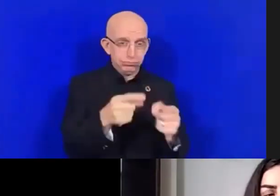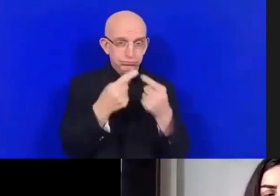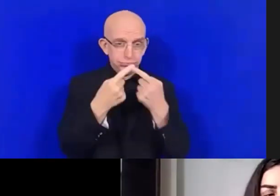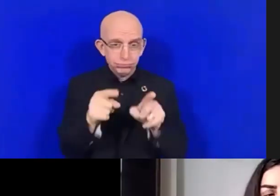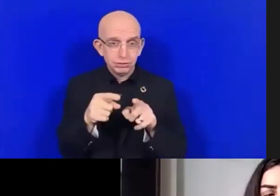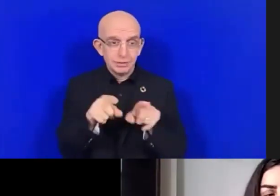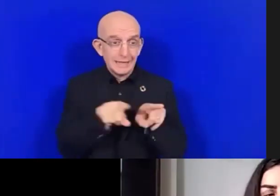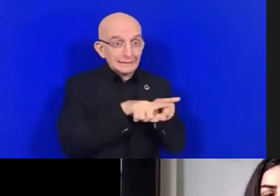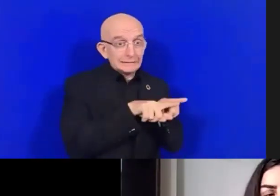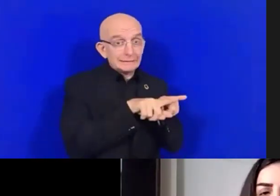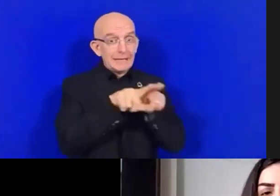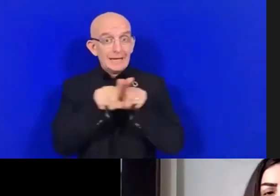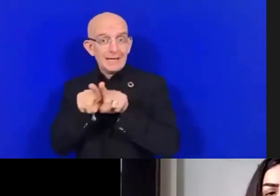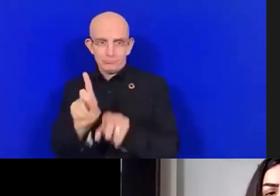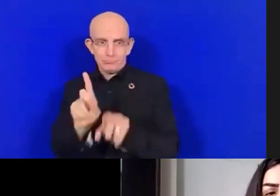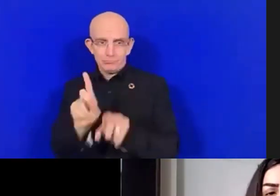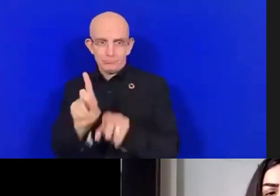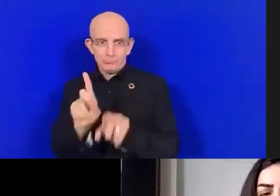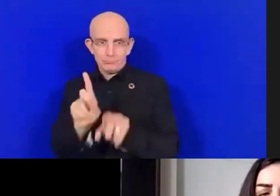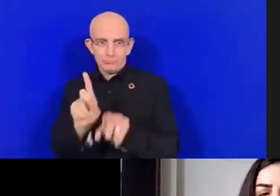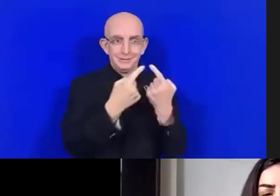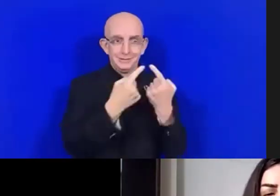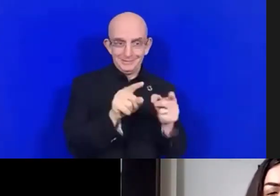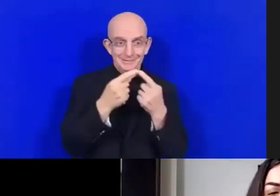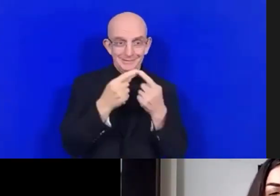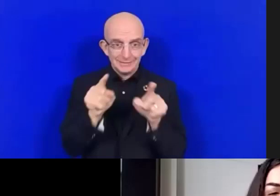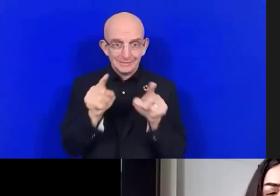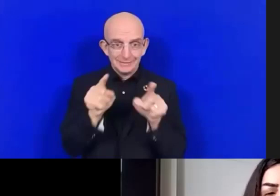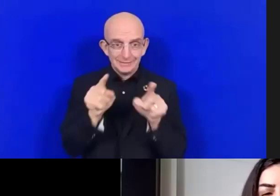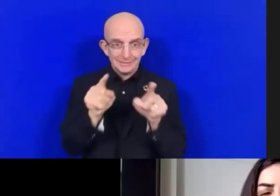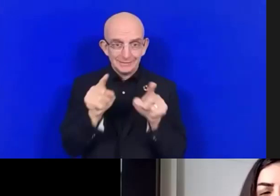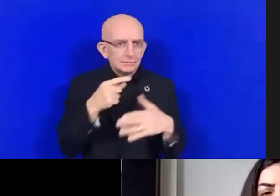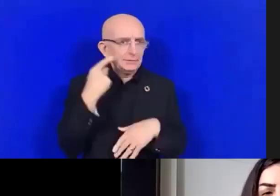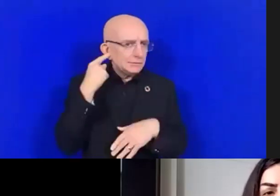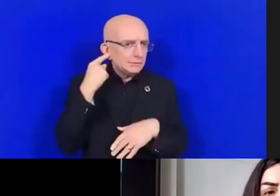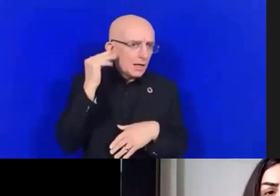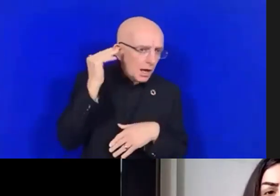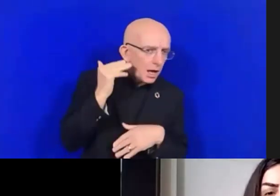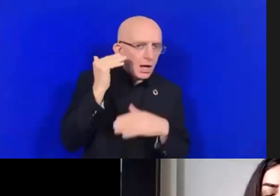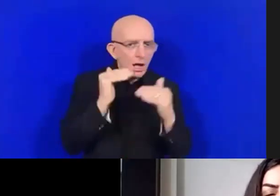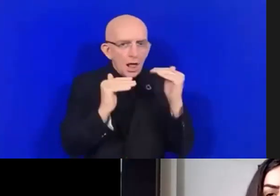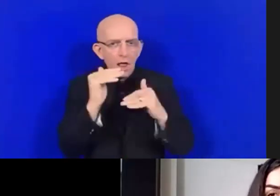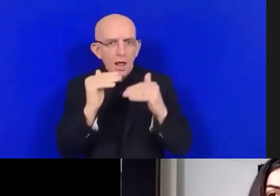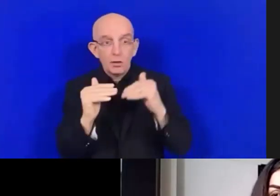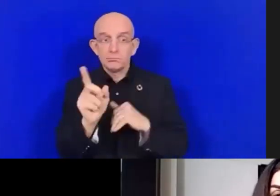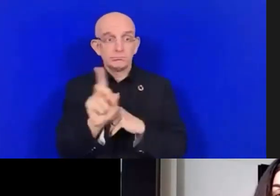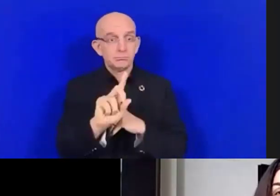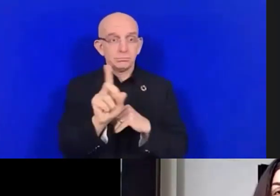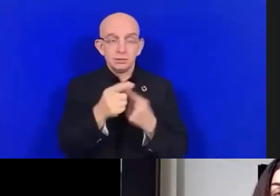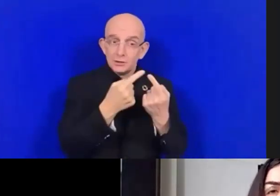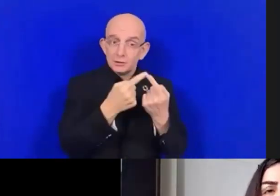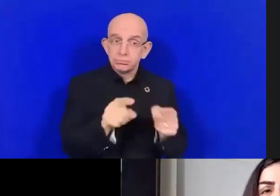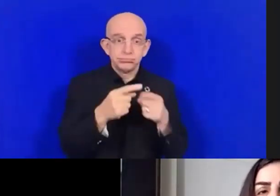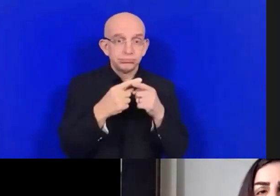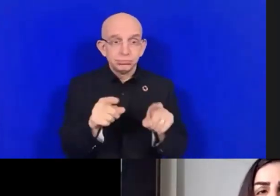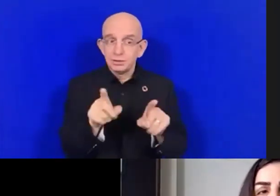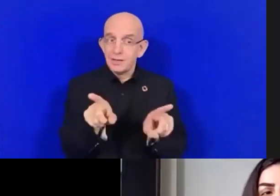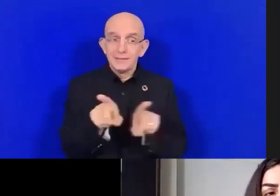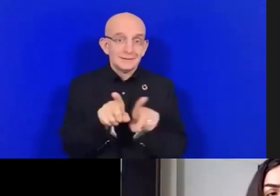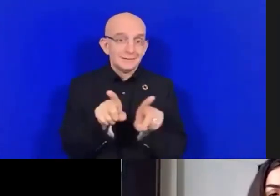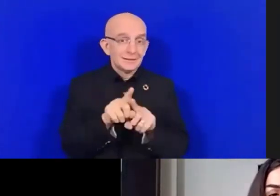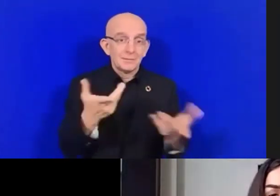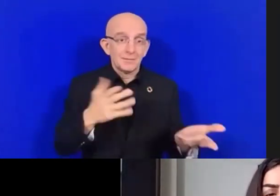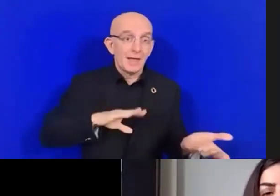aussi comme toute autre personne, ils sont âgés, il y a de l'âge à prendre en compte, la